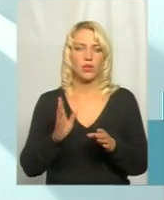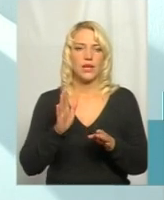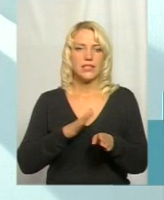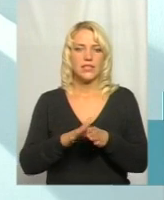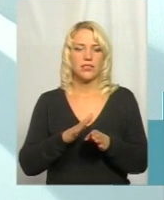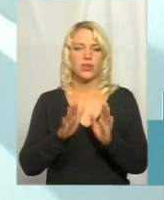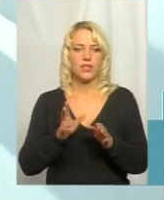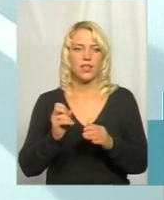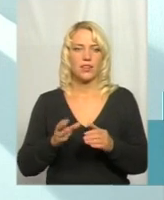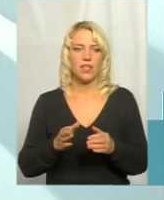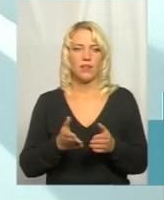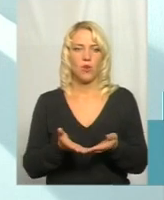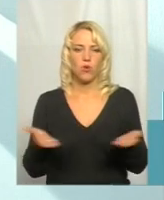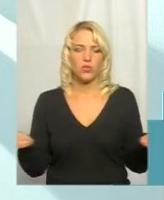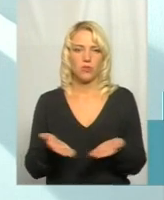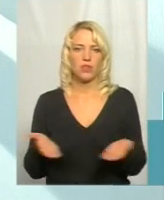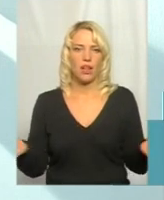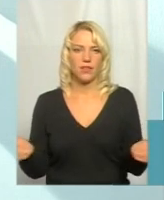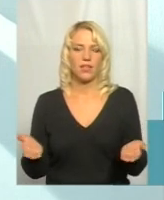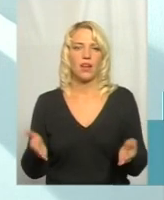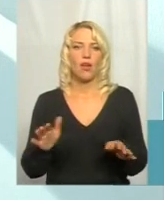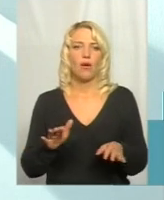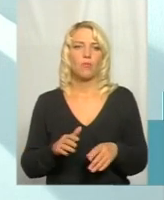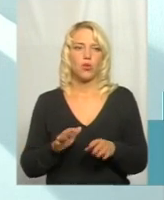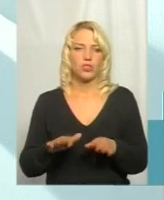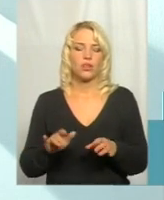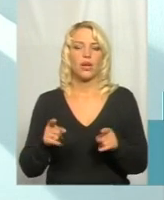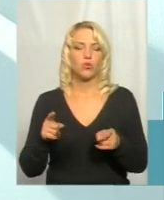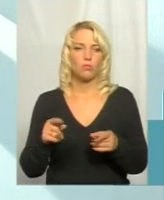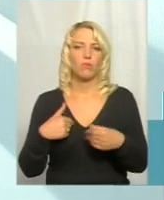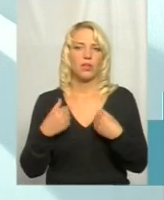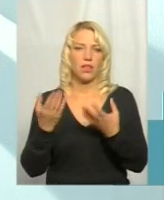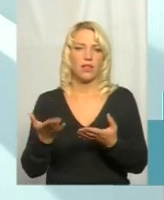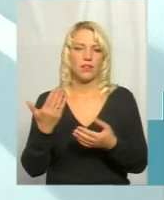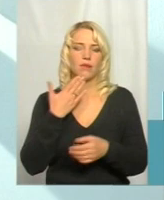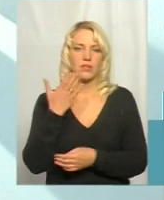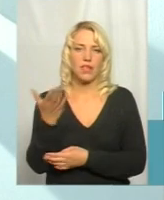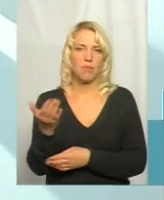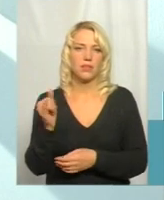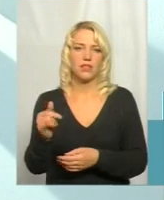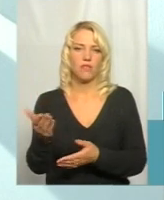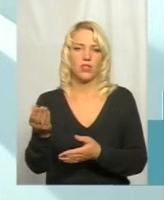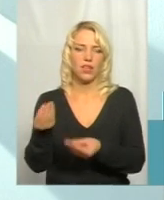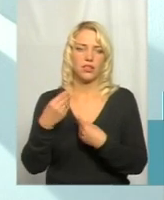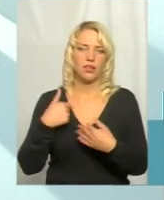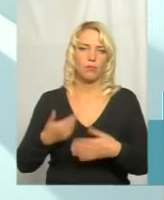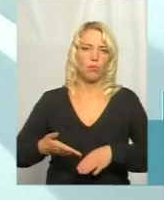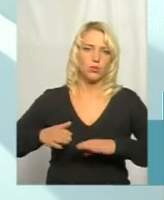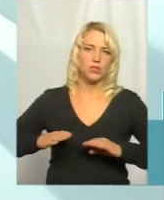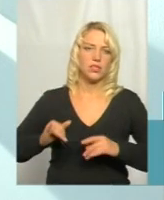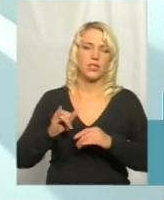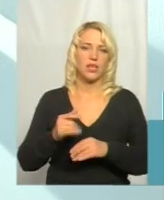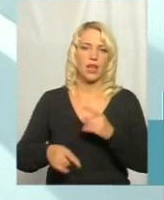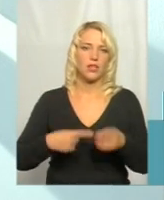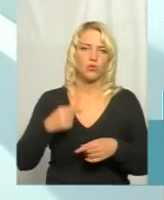на горизонтально-рівних площадках. Тому ми надали їм запит, вони нам надали пропозиції і на наступний рік